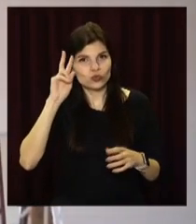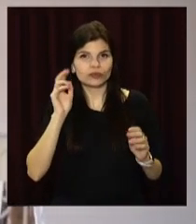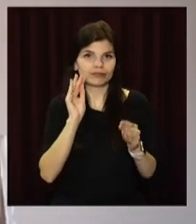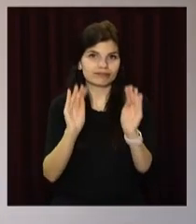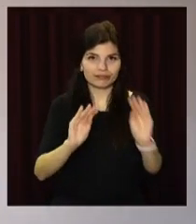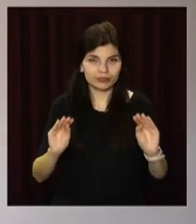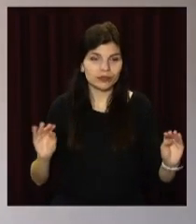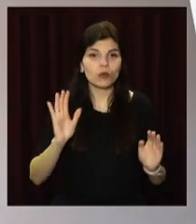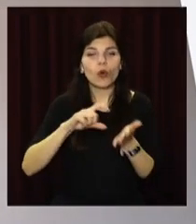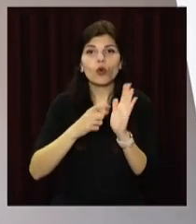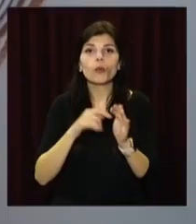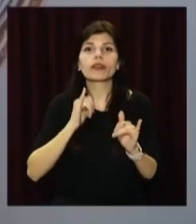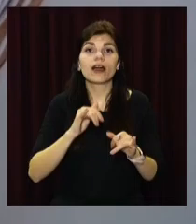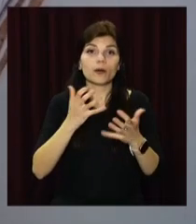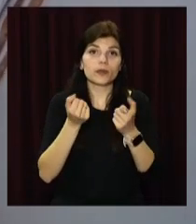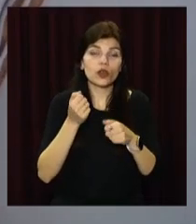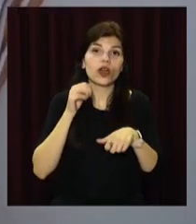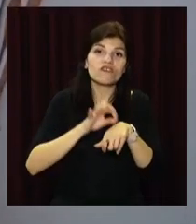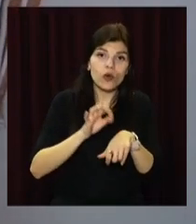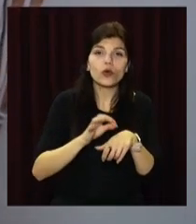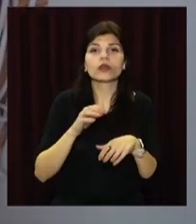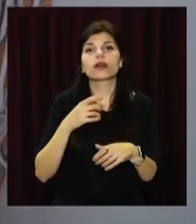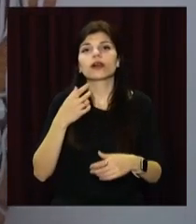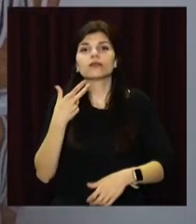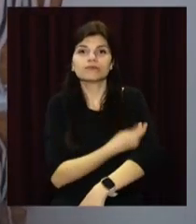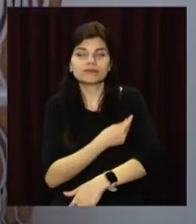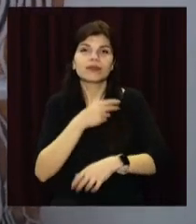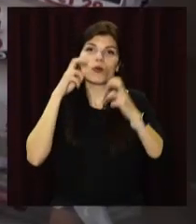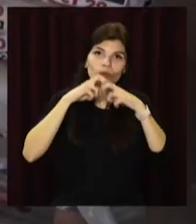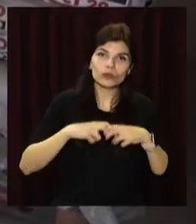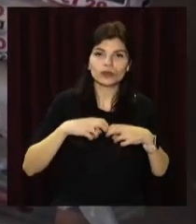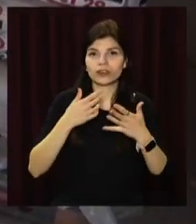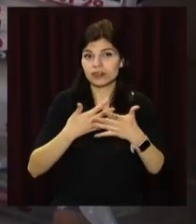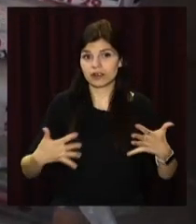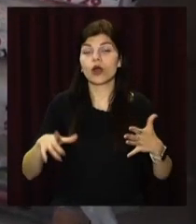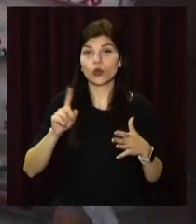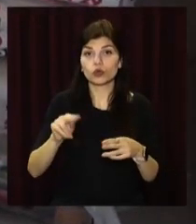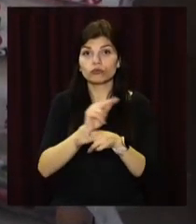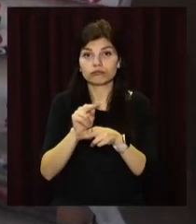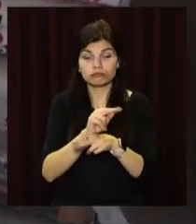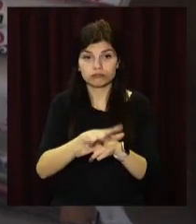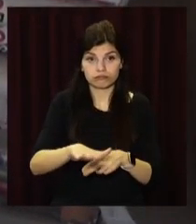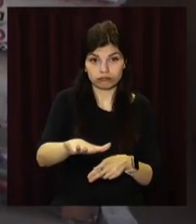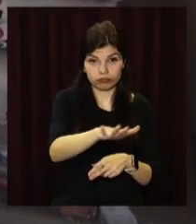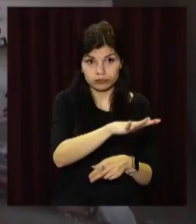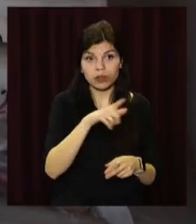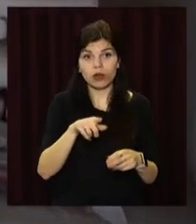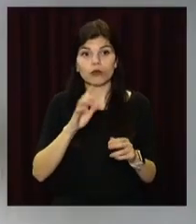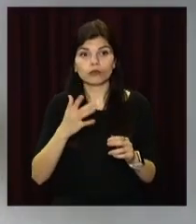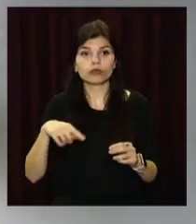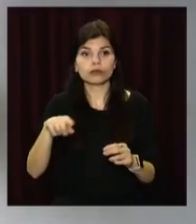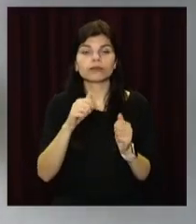прийому хворих, кімната відпочинку, процедурна, маніпуляційна. Благоустроються територію навколо медзакладу. Її огородять,